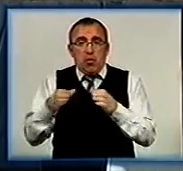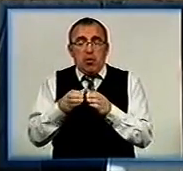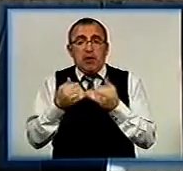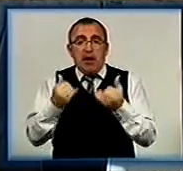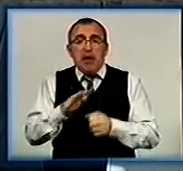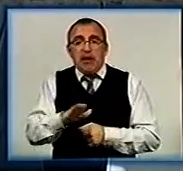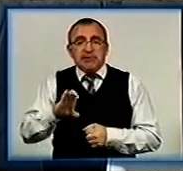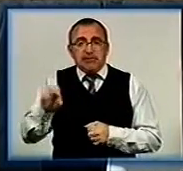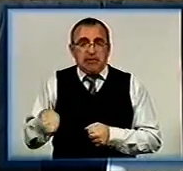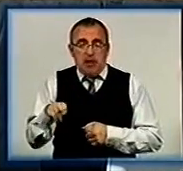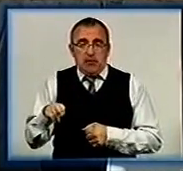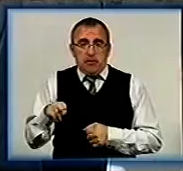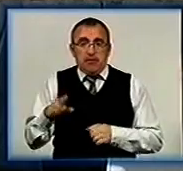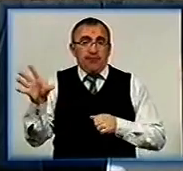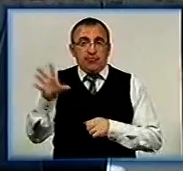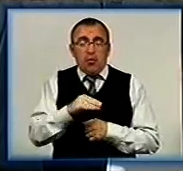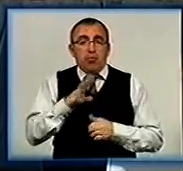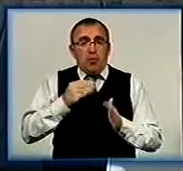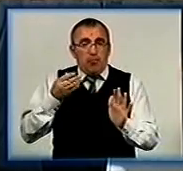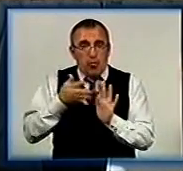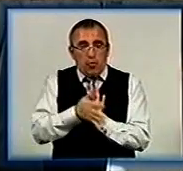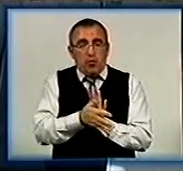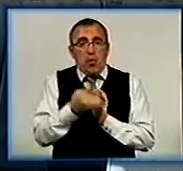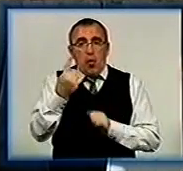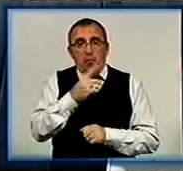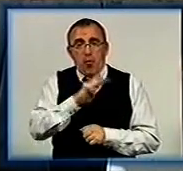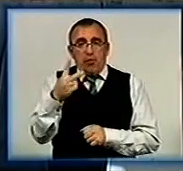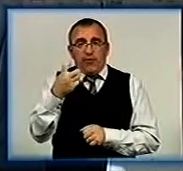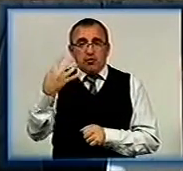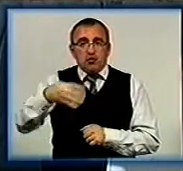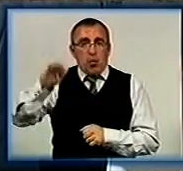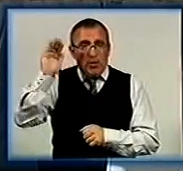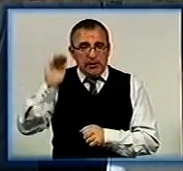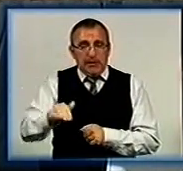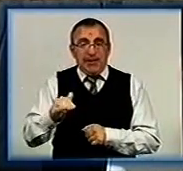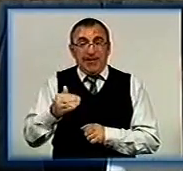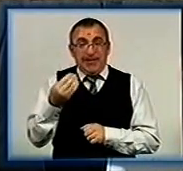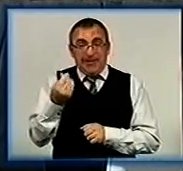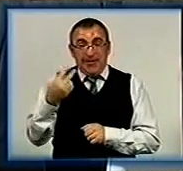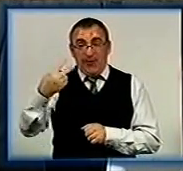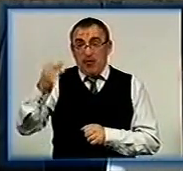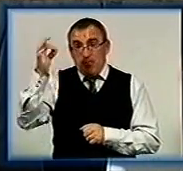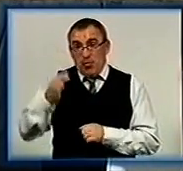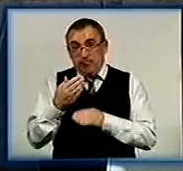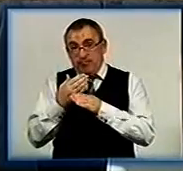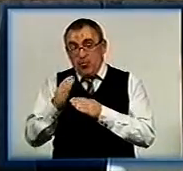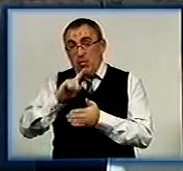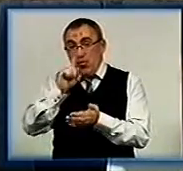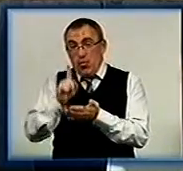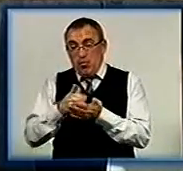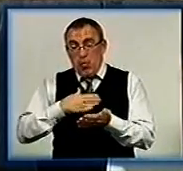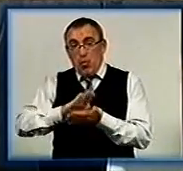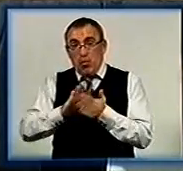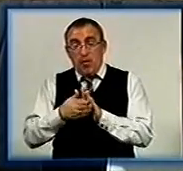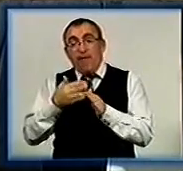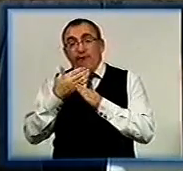дітського саду. Всього було потрачено тут 1 млн 240 тис. І з цих деньг 20% – це об'язкове нашого